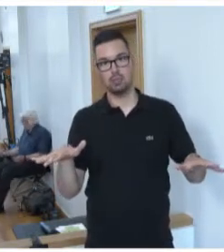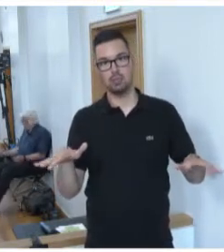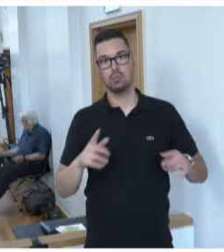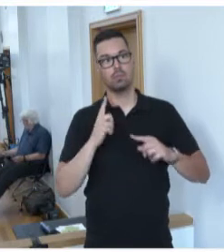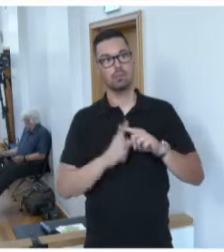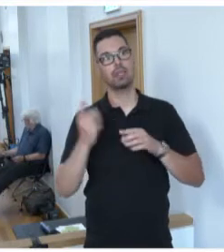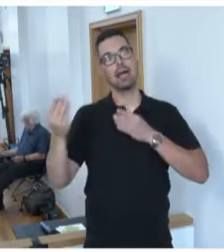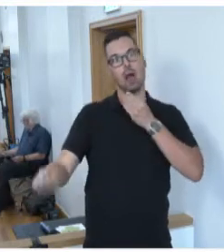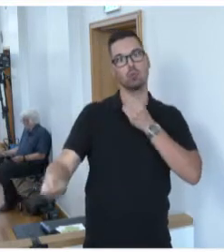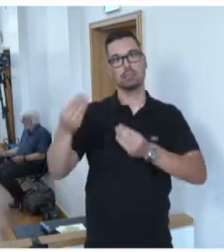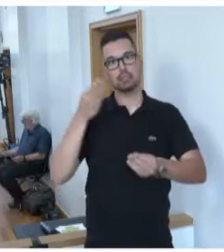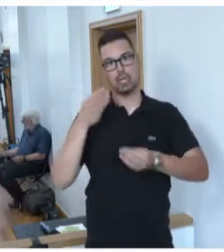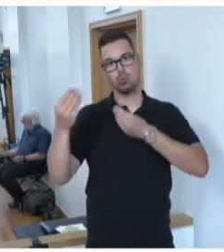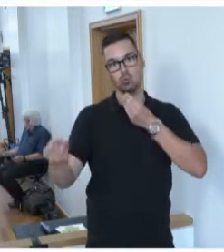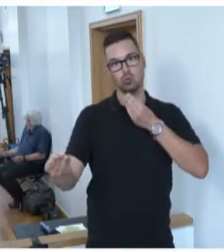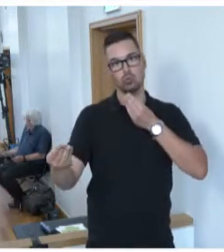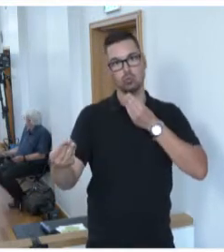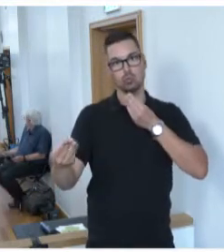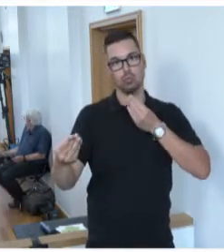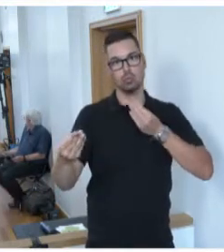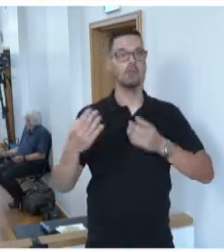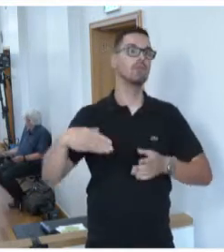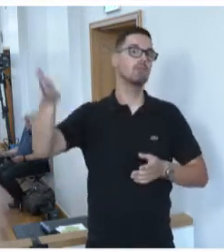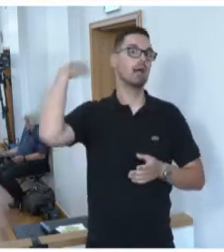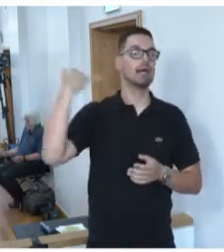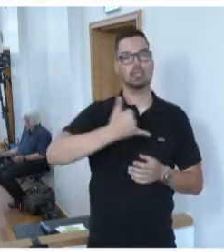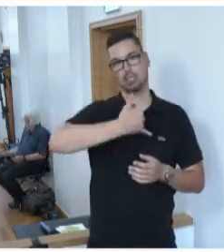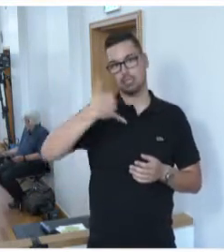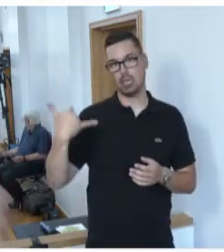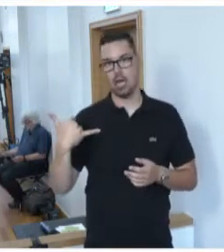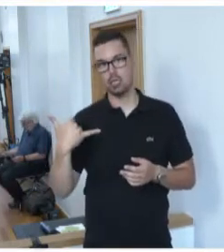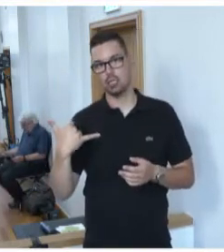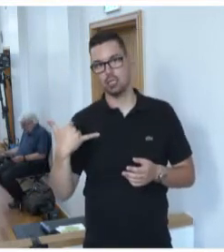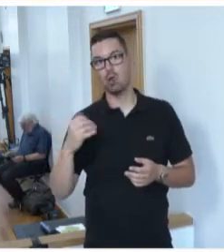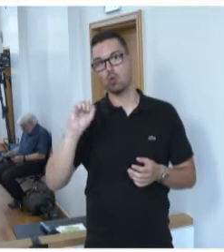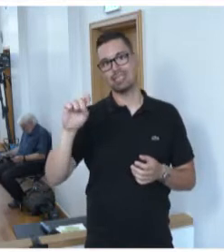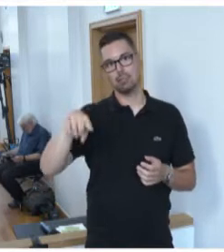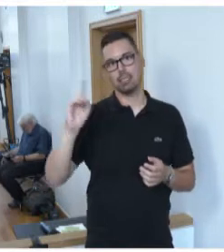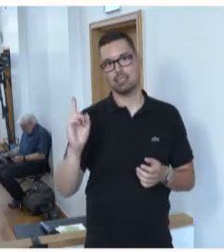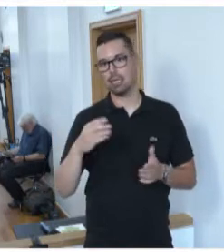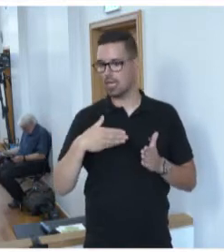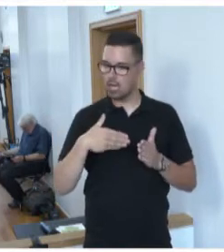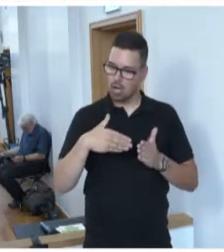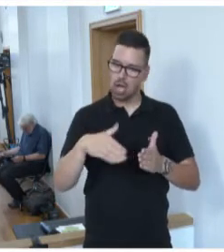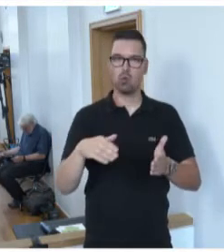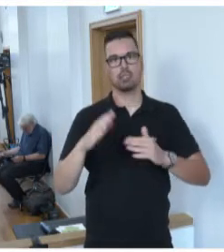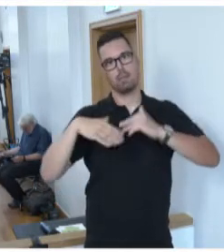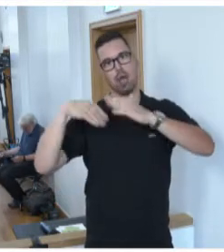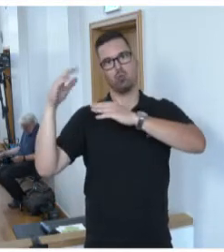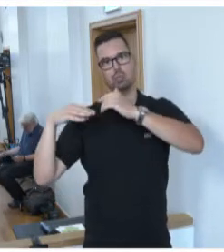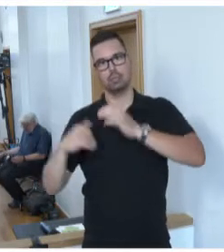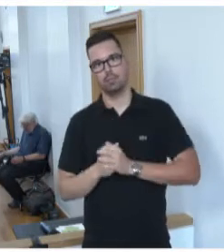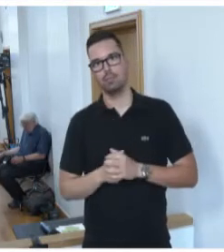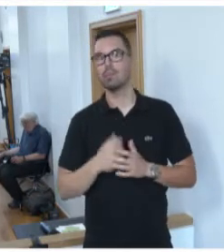Austausch und die Kooperation wurde auch in den vergangenen Jahren auch auf die Initiative der SPD stetig ausgebaut. Das